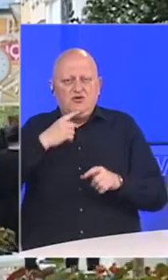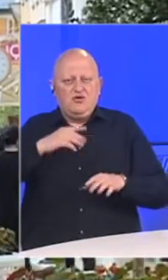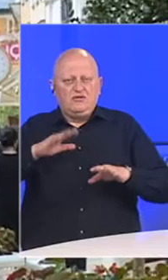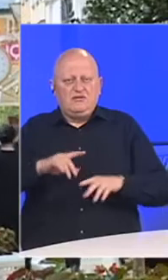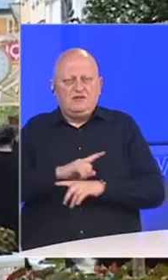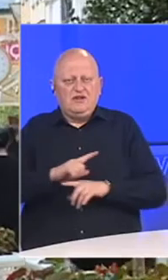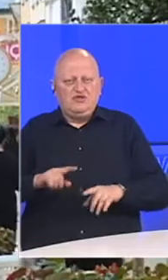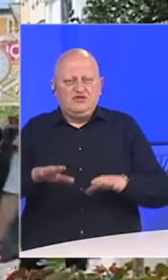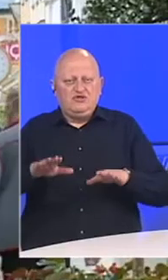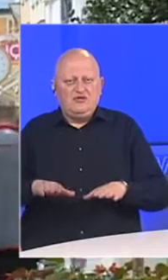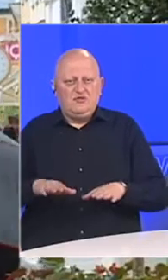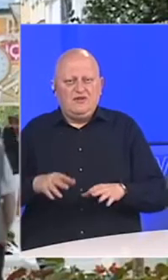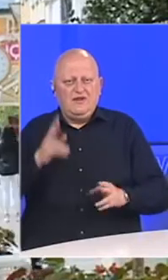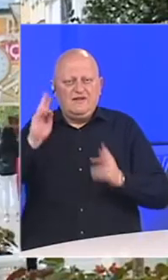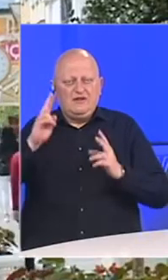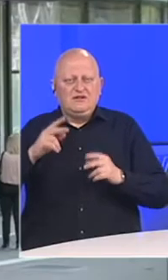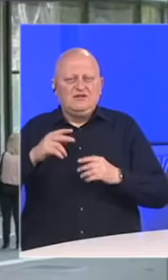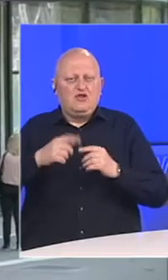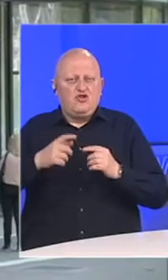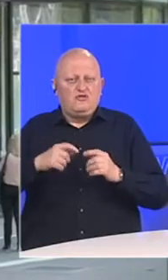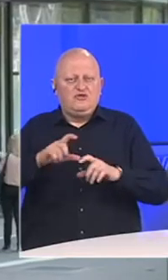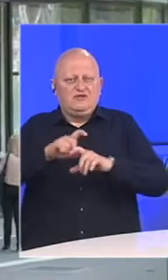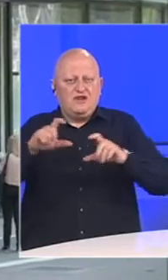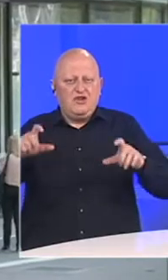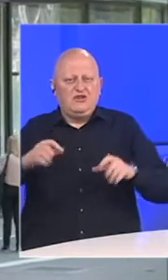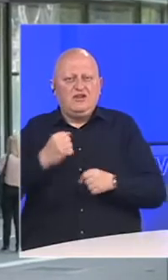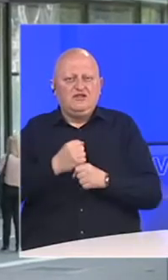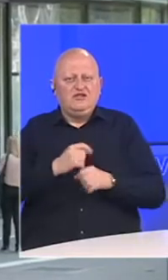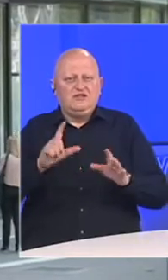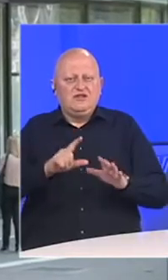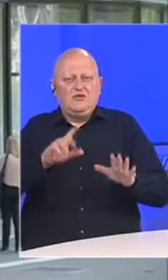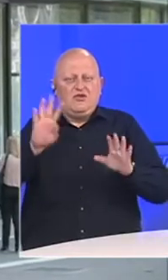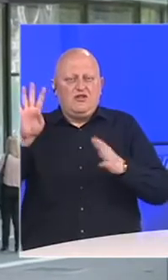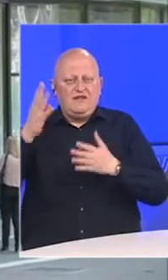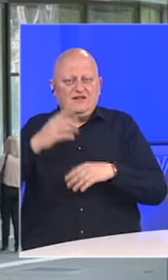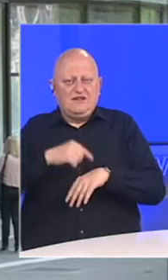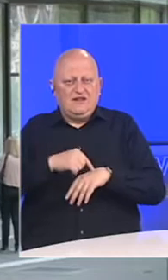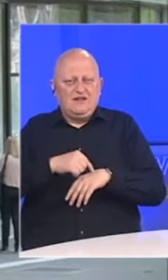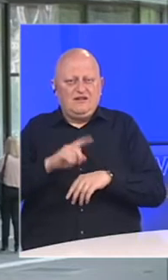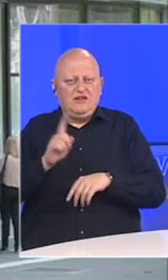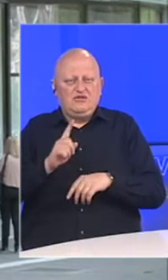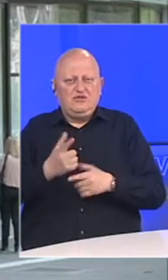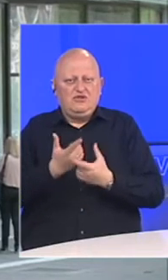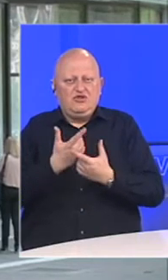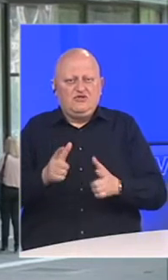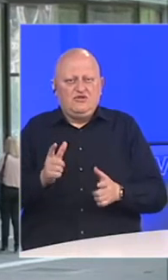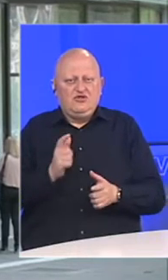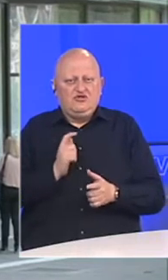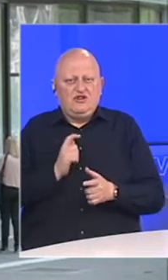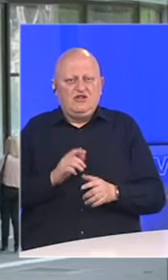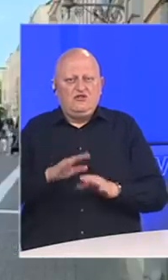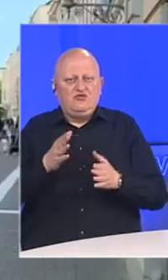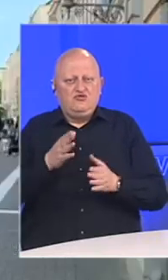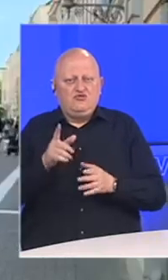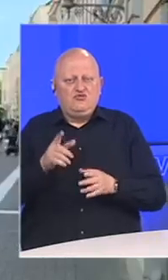za različitim stolovima. Frizerski i kozmetički saloni radit će od 7 do 19 sati i neće biti dozvoljeno